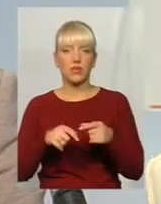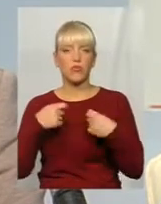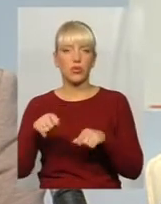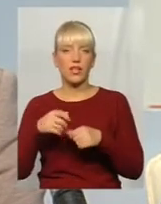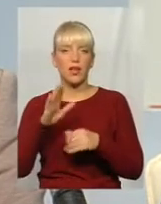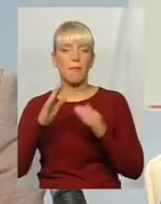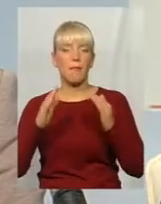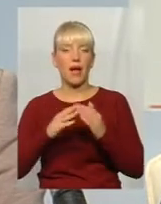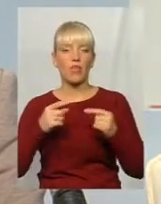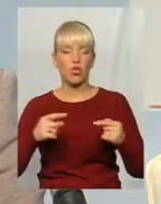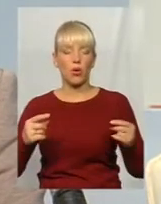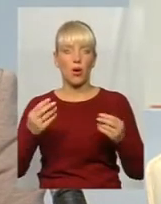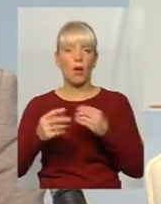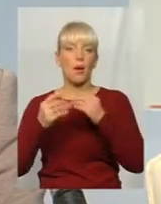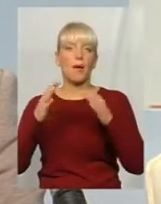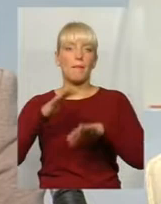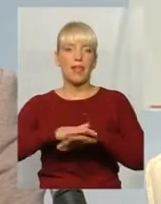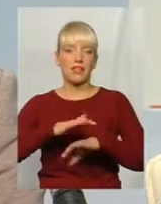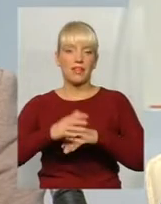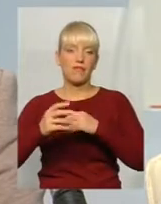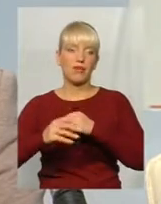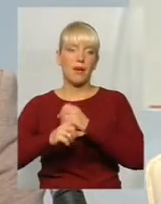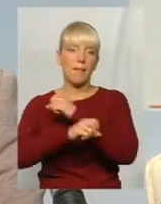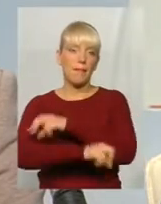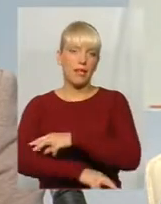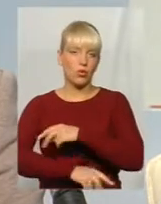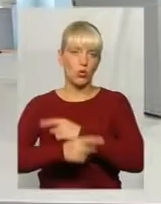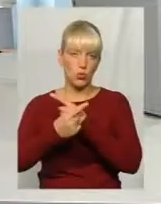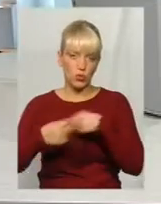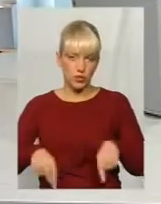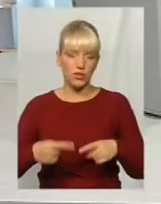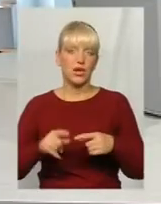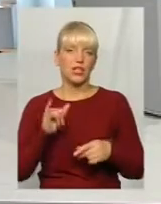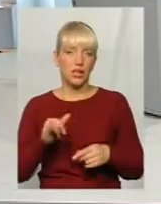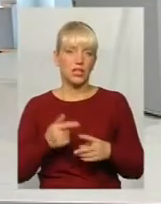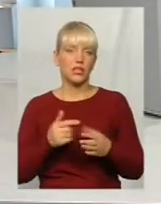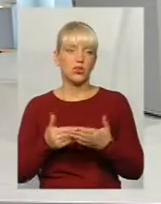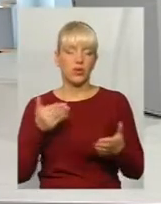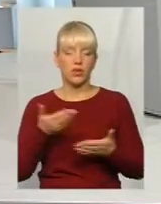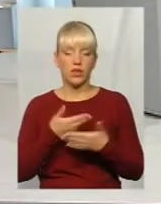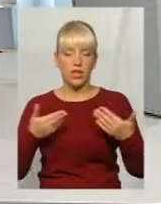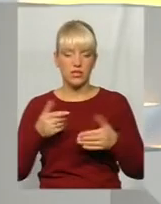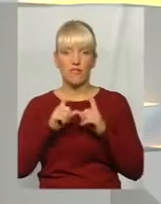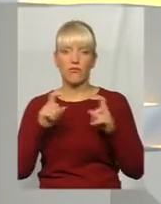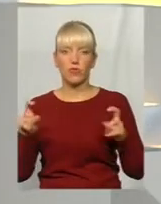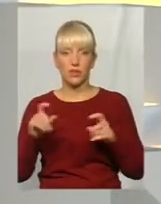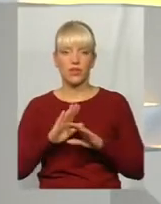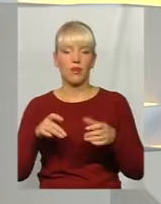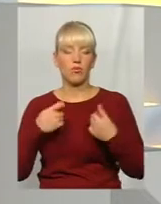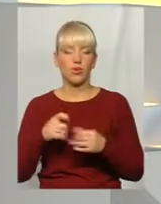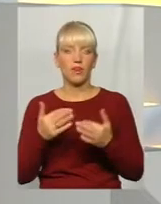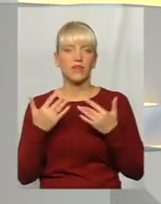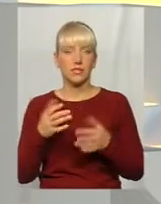на сьогодні ми продали на 2,7 мільярди гривень. До нас фонд не продавав стільки в місяць.